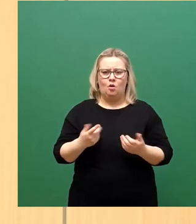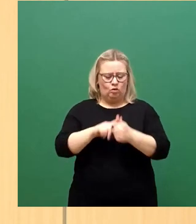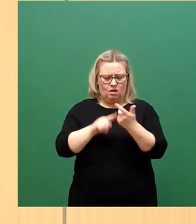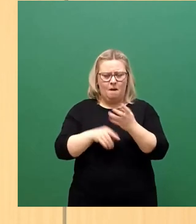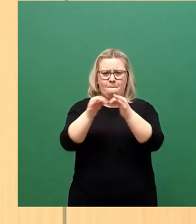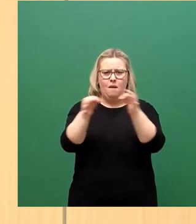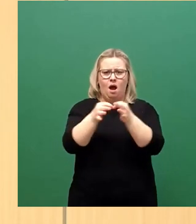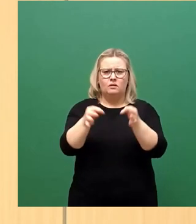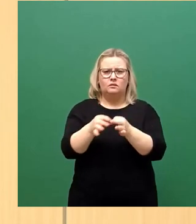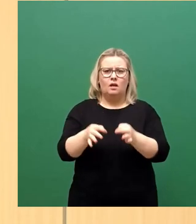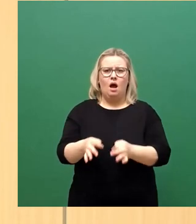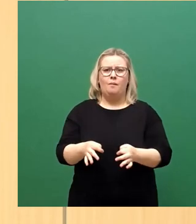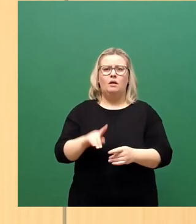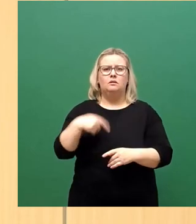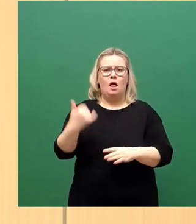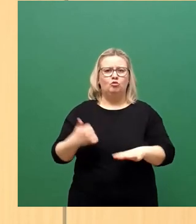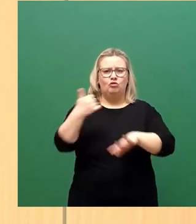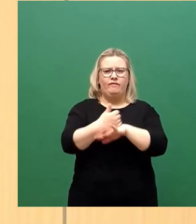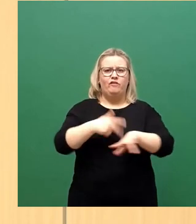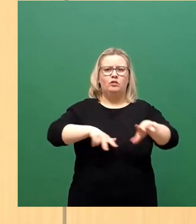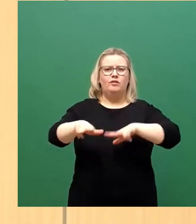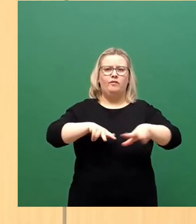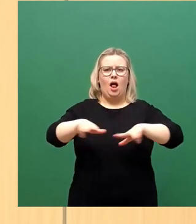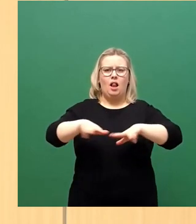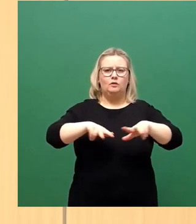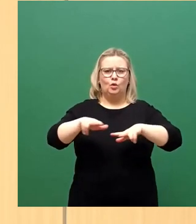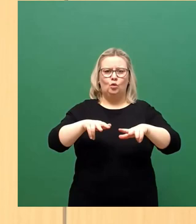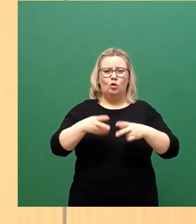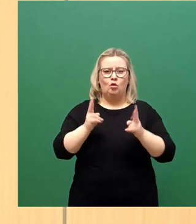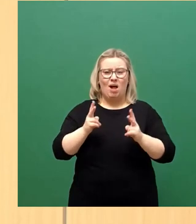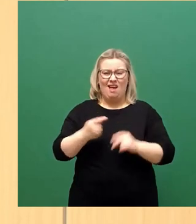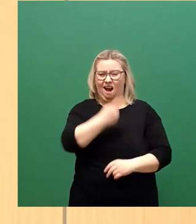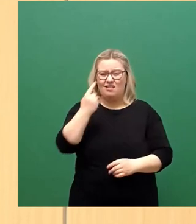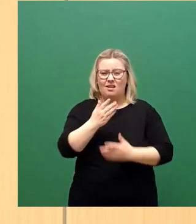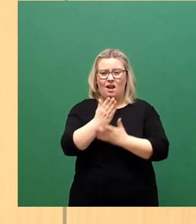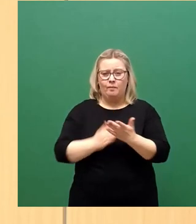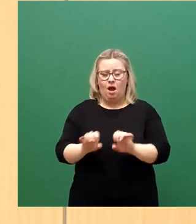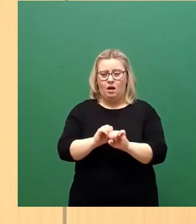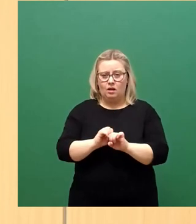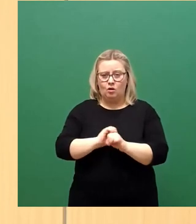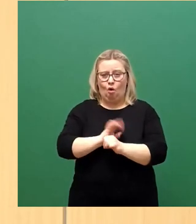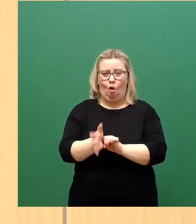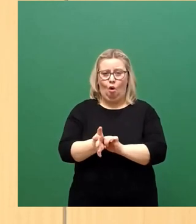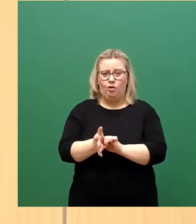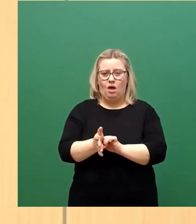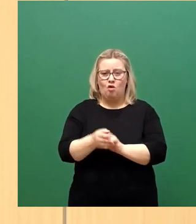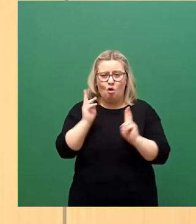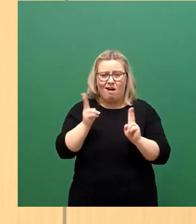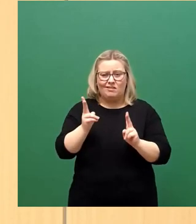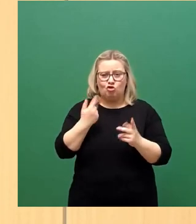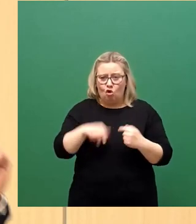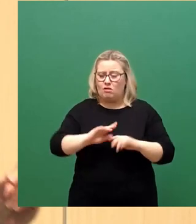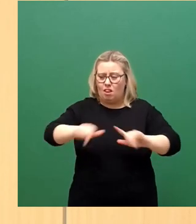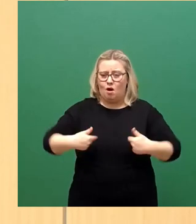die er als Chef der Verwaltung nach anderthalb Jahren Corona längst hätte anpacken können.